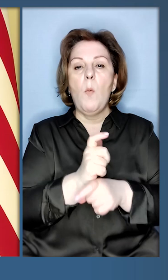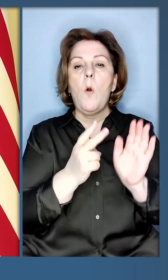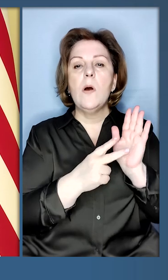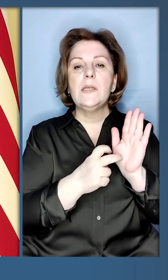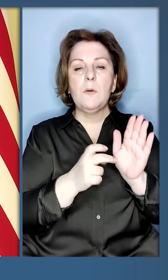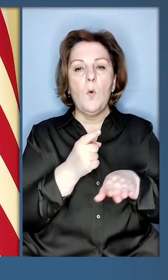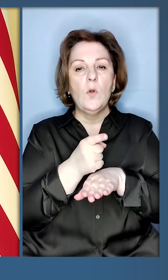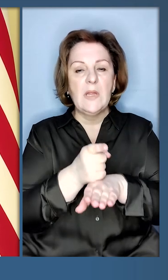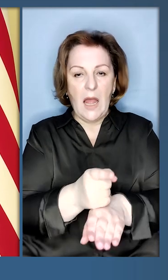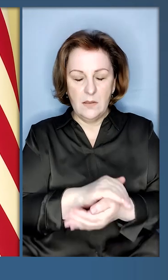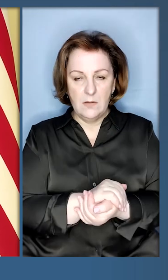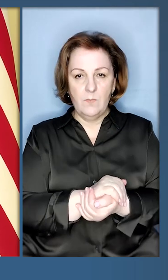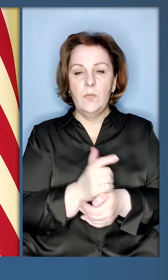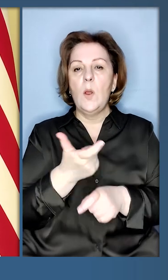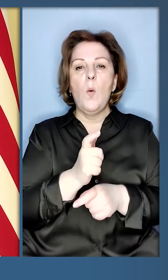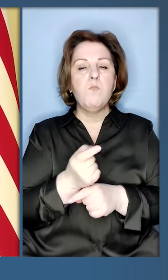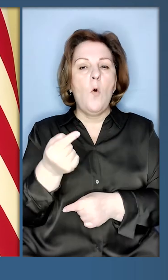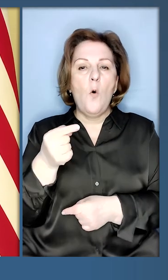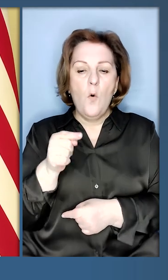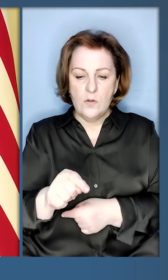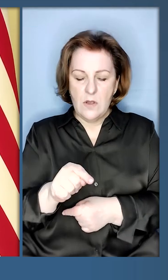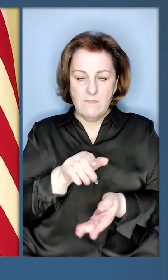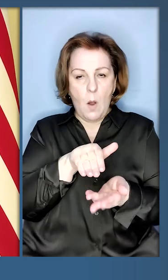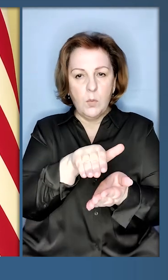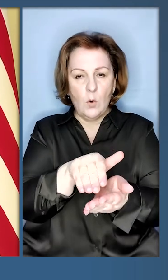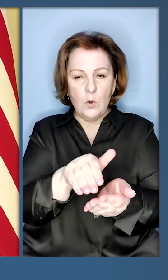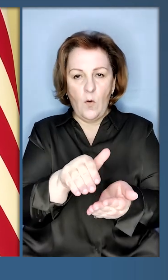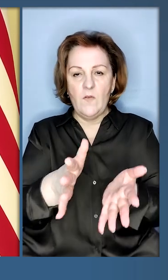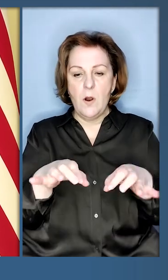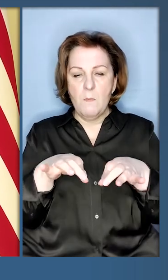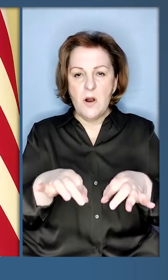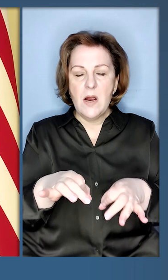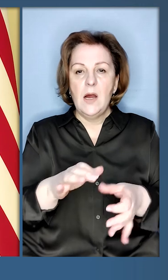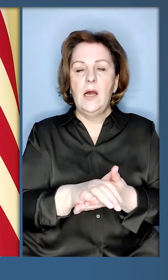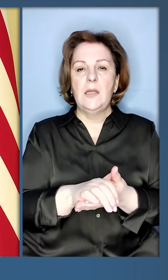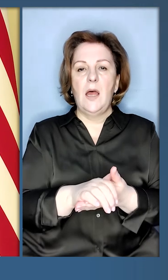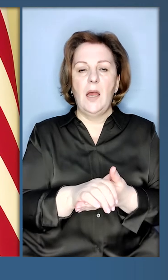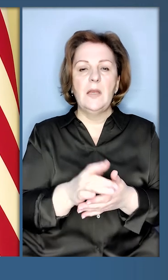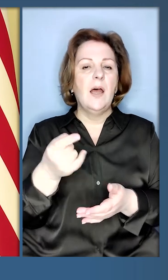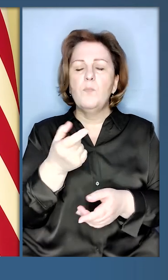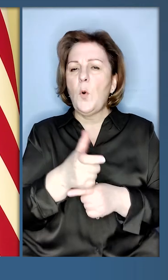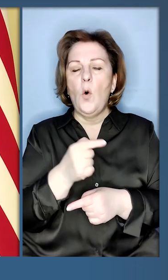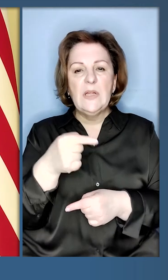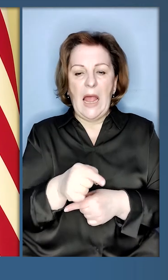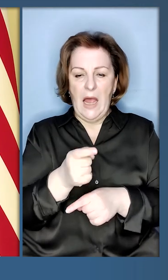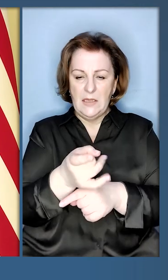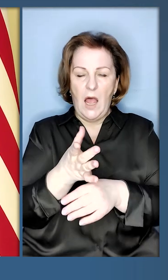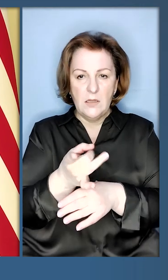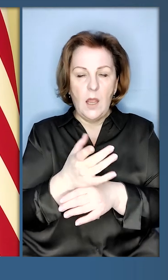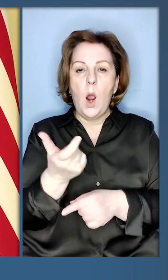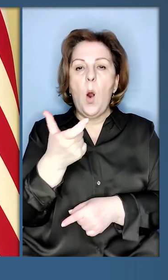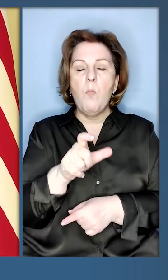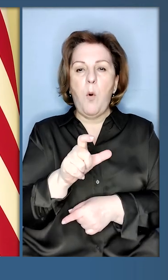танків, понад тисячу бойових броньованих машин, понад тисячу артилерійських систем, понад 2